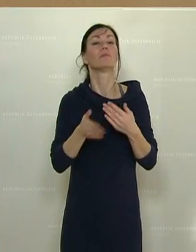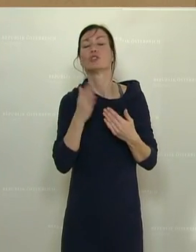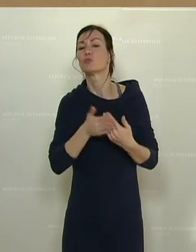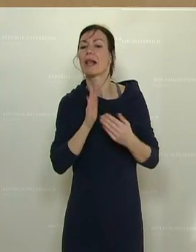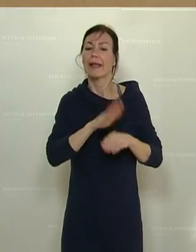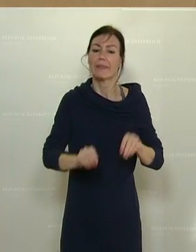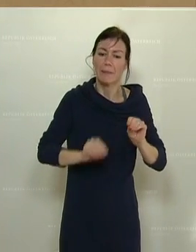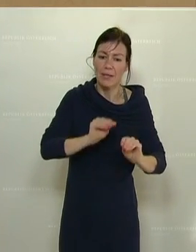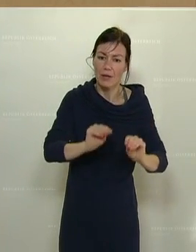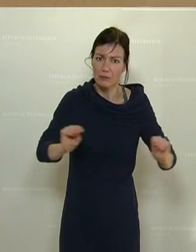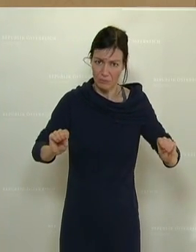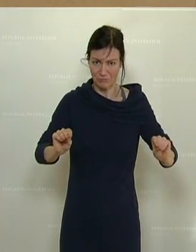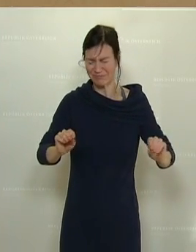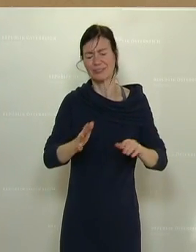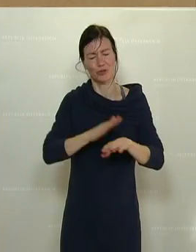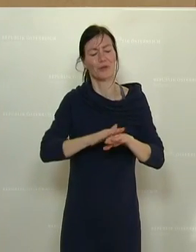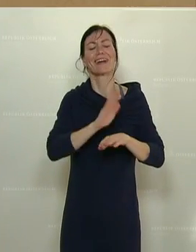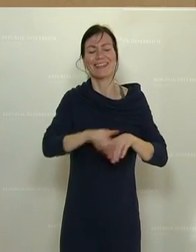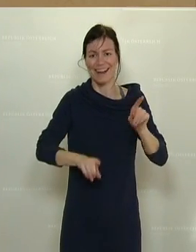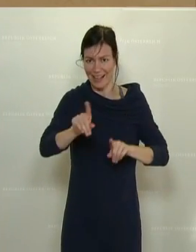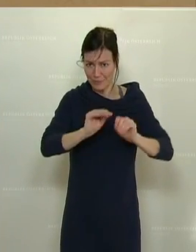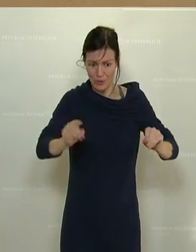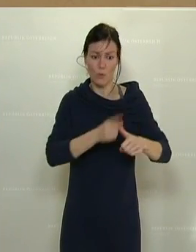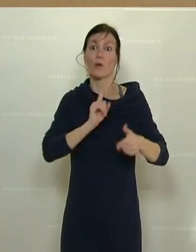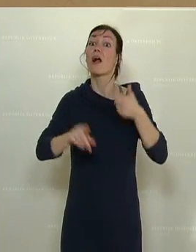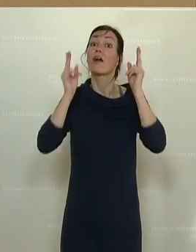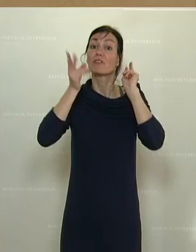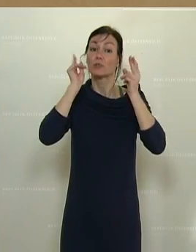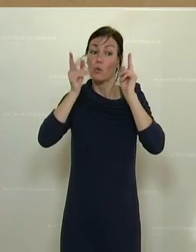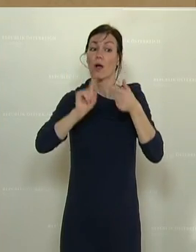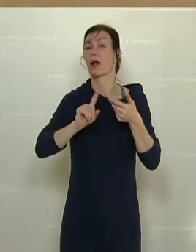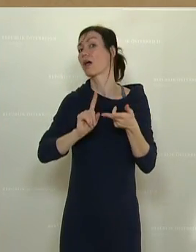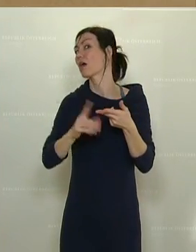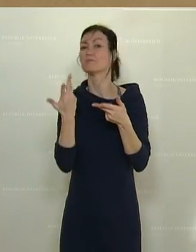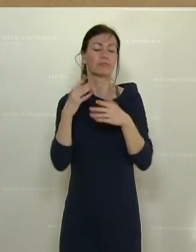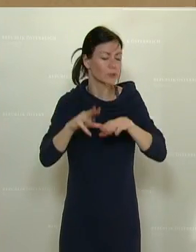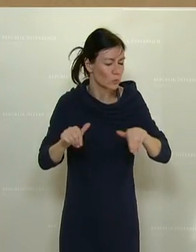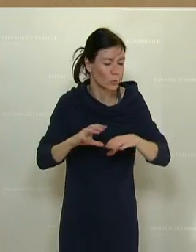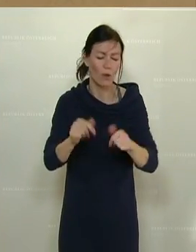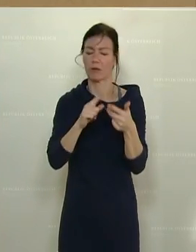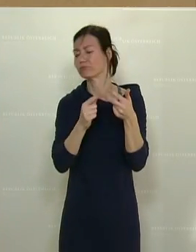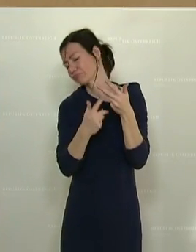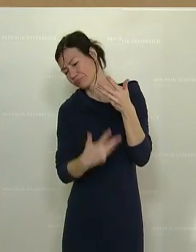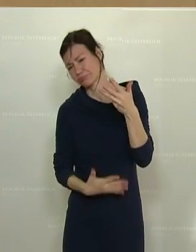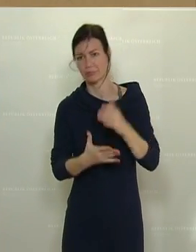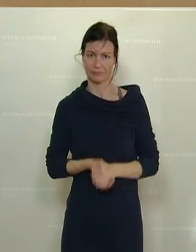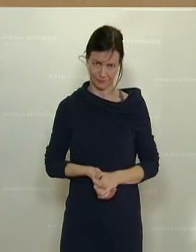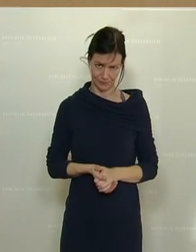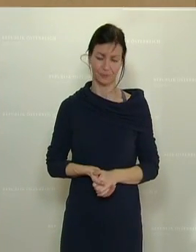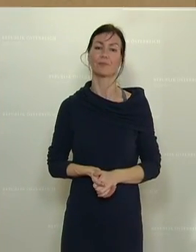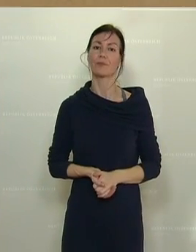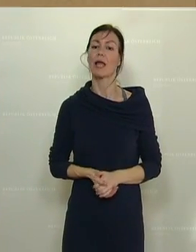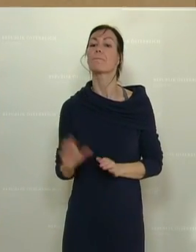Friseurinnen, Physiotherapeutinnen, Masseurinnen etc. betroffen. Es ist unsere Aufgabe, gerade